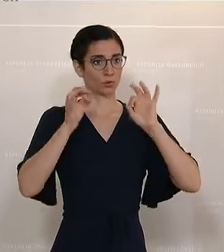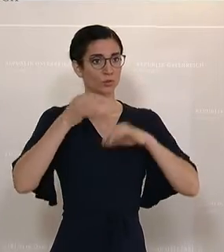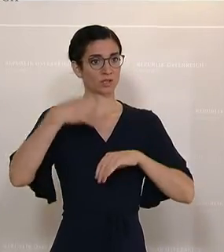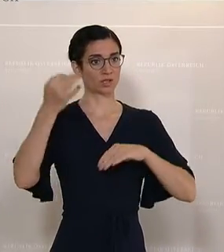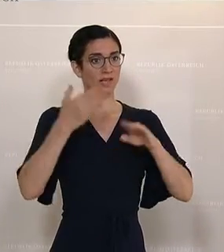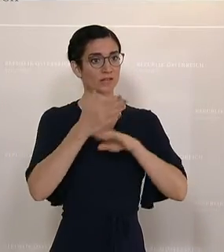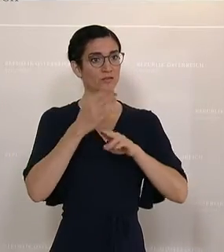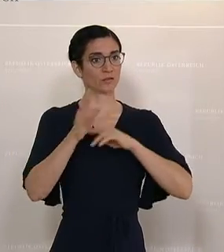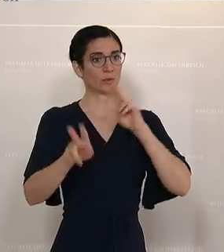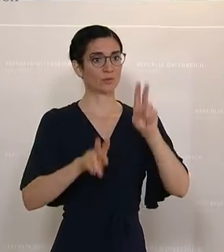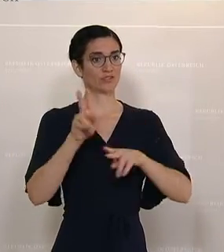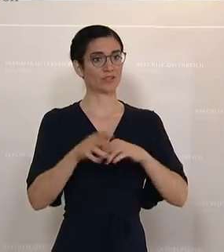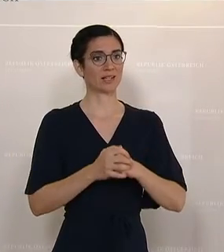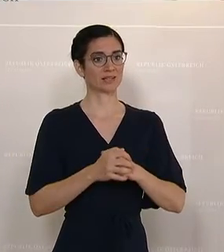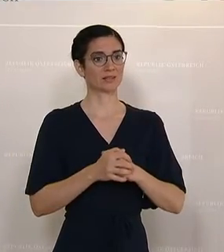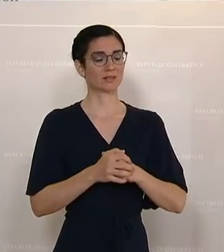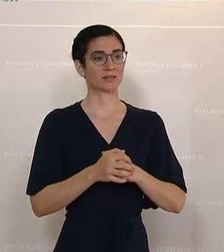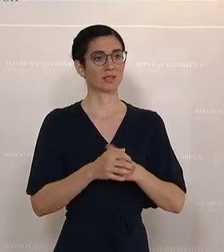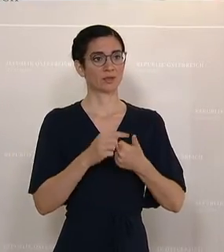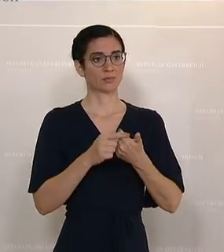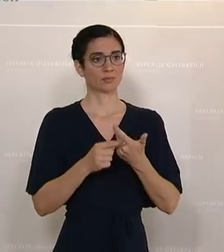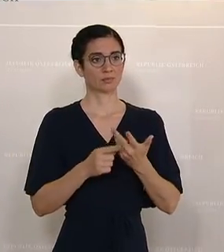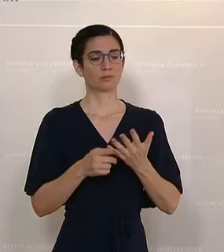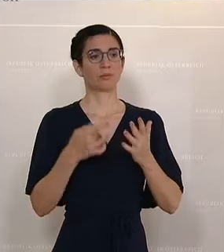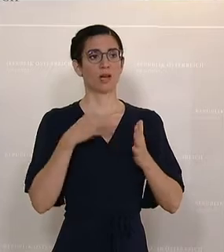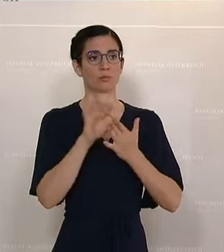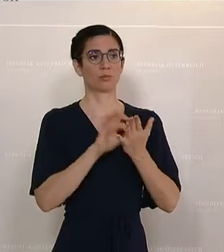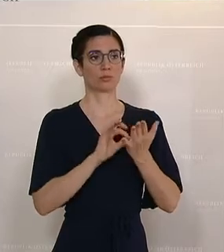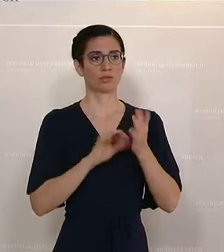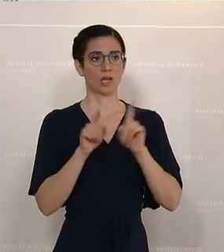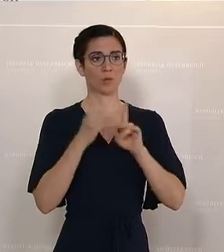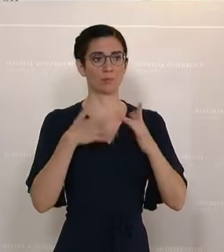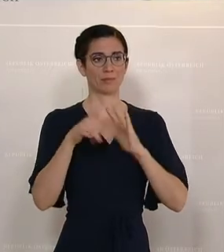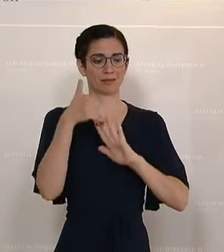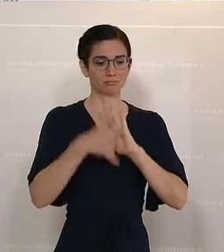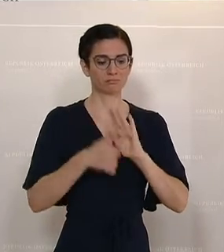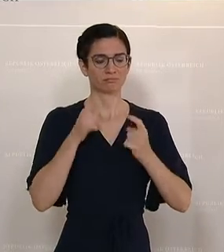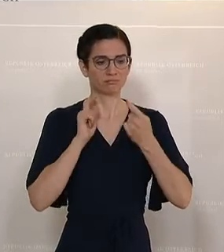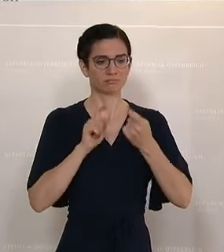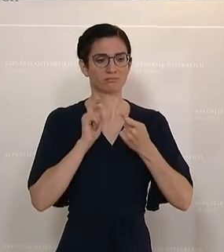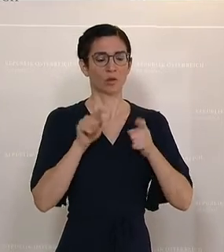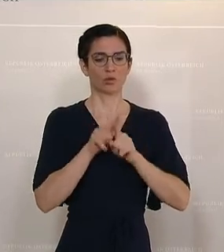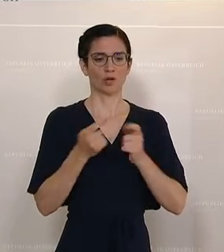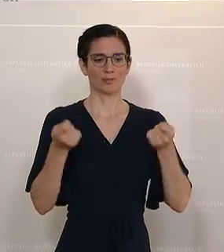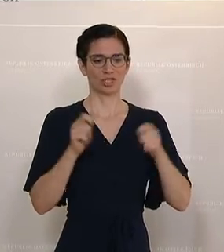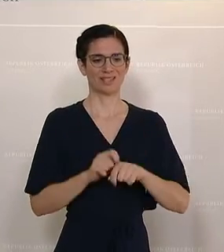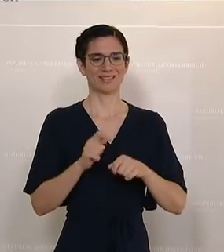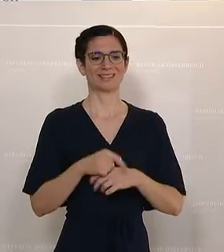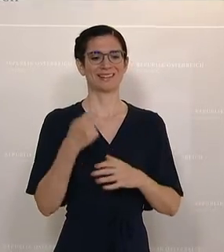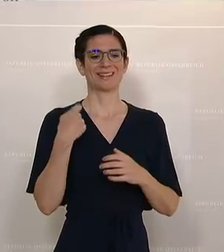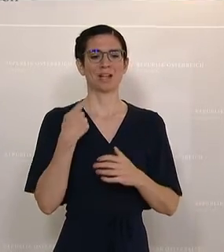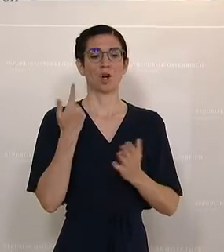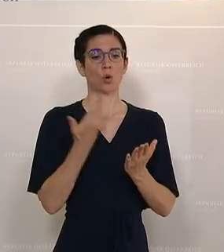Pflege in Österreich. Wir werden dann in den ersten Punkten ausführlich diskutieren und einige wichtige Beschlüsse fassen. Wir werden eben die Gehalts und